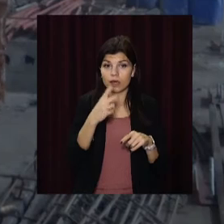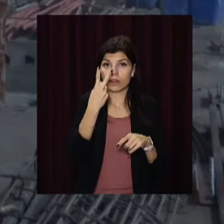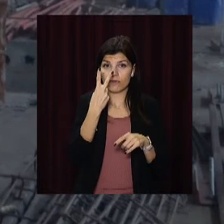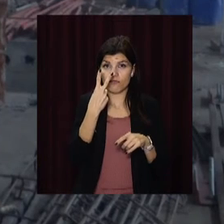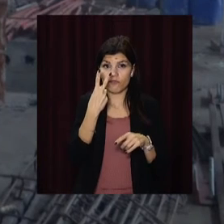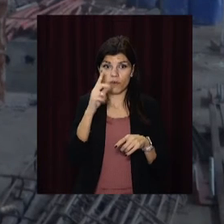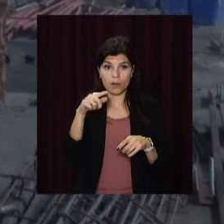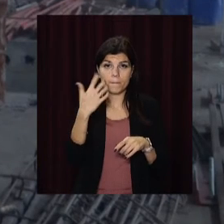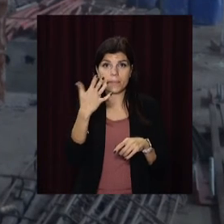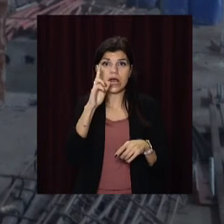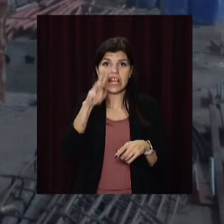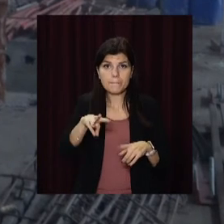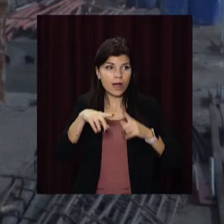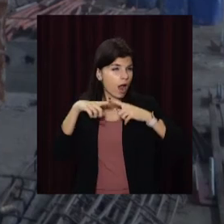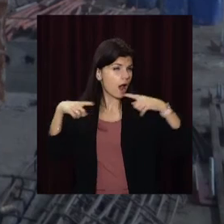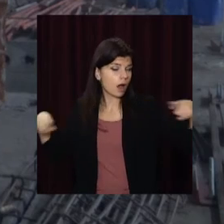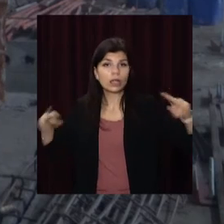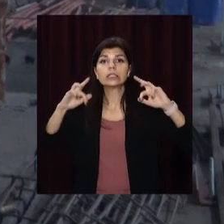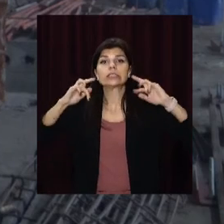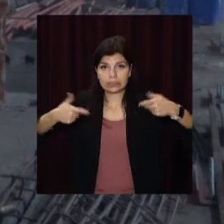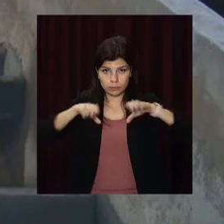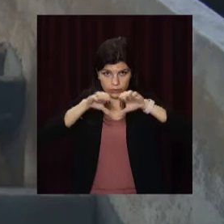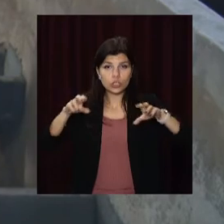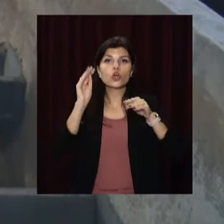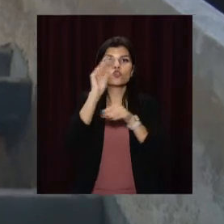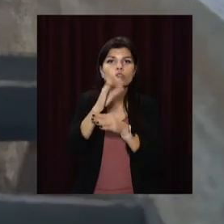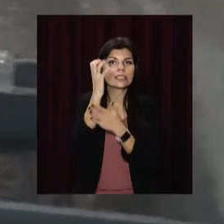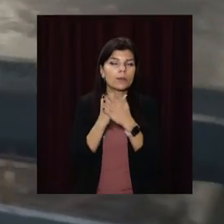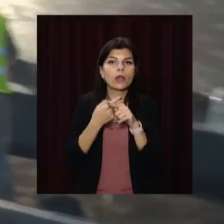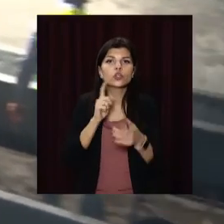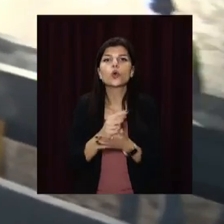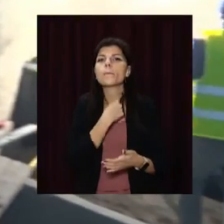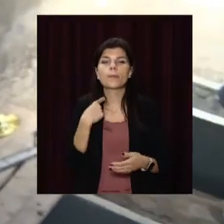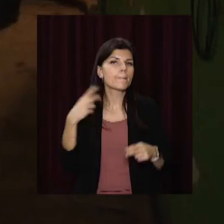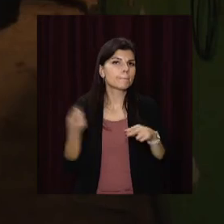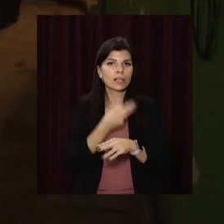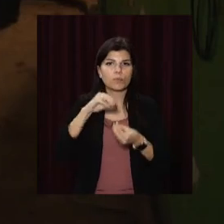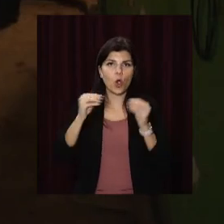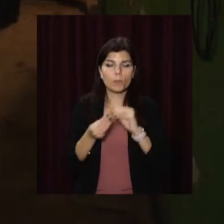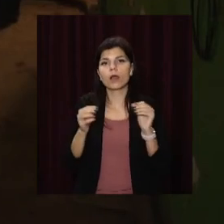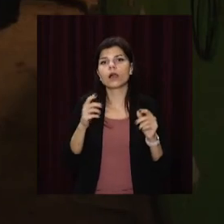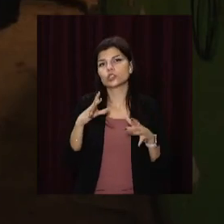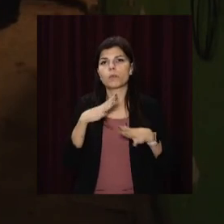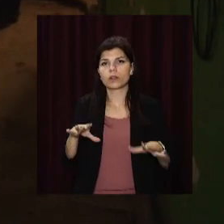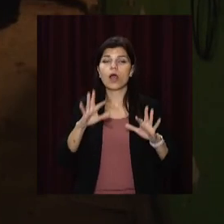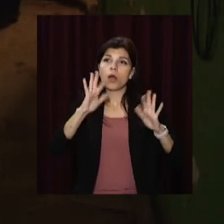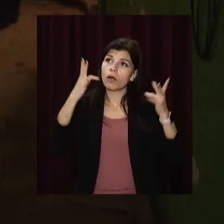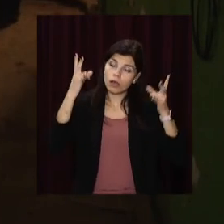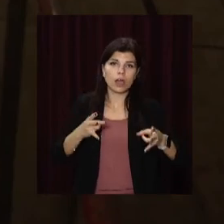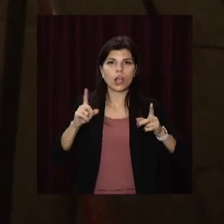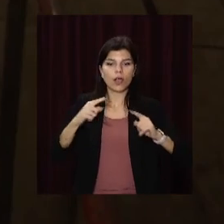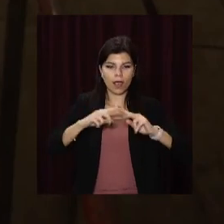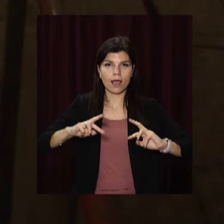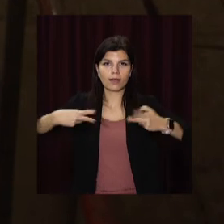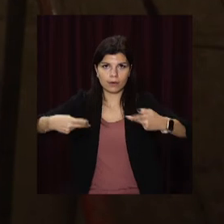кілометра, замінили на більш надійні, додали ще й резервні. Це має забезпечити безперебійне жилення станції за будь-яких обставин.